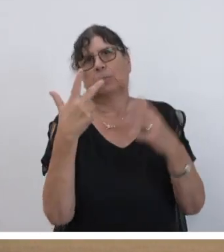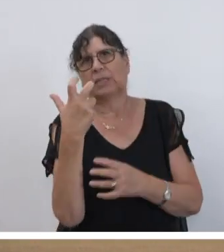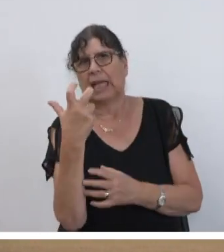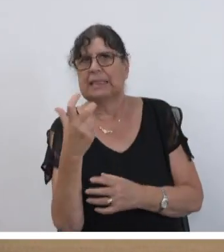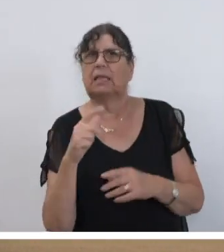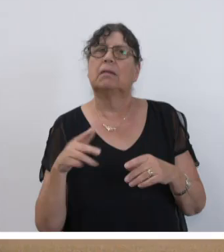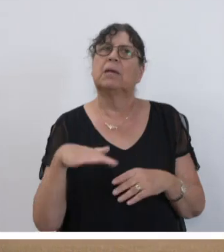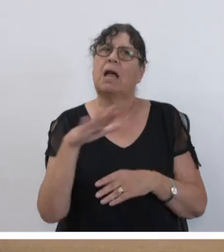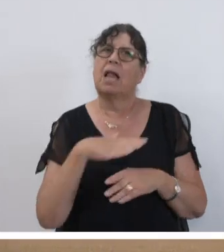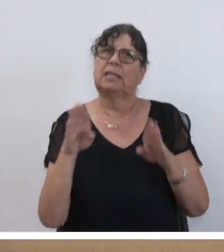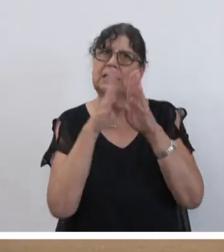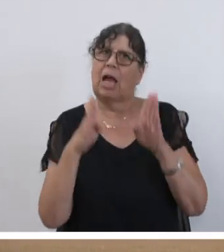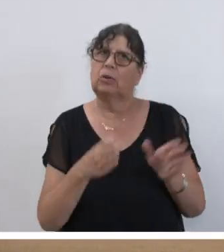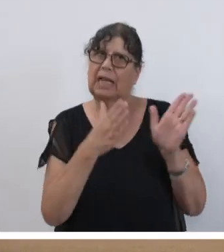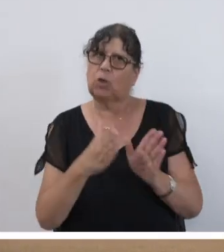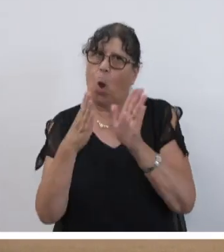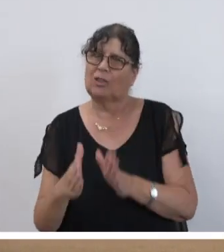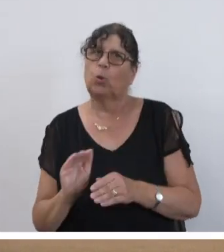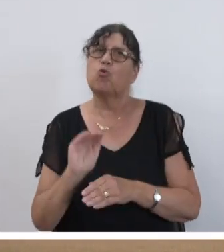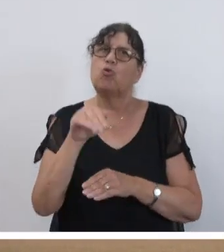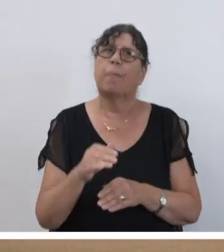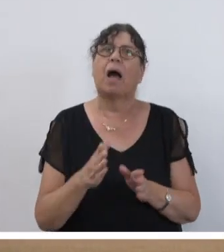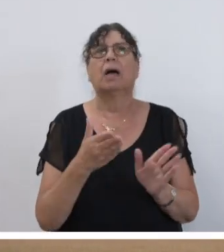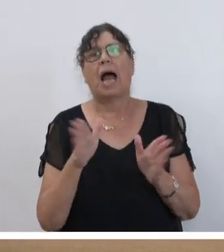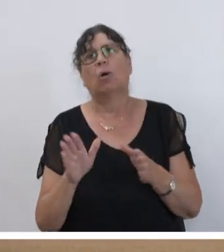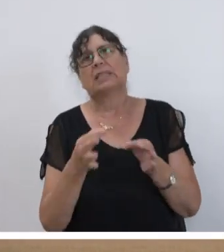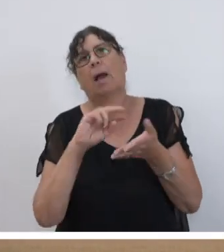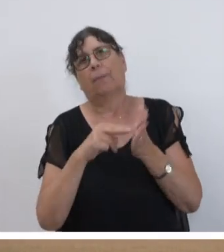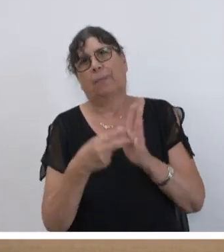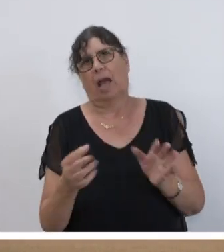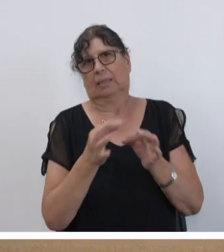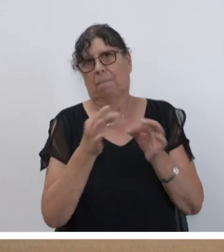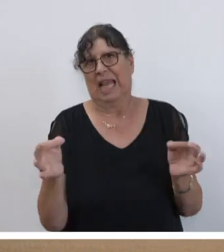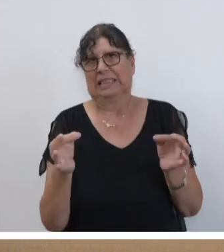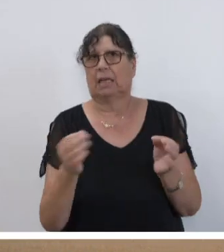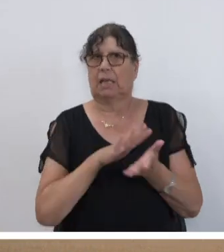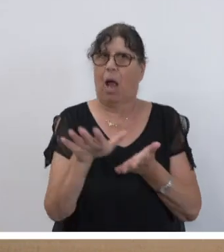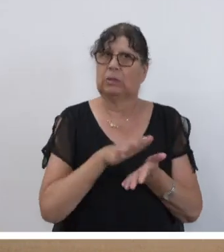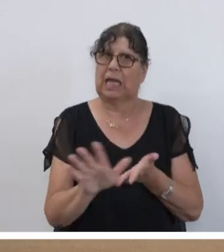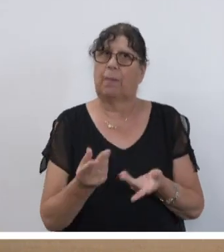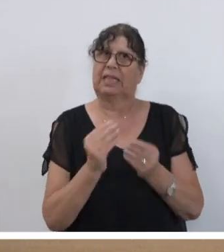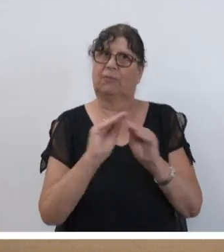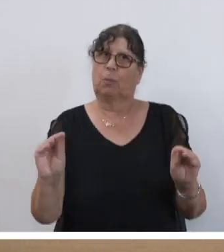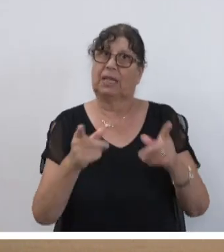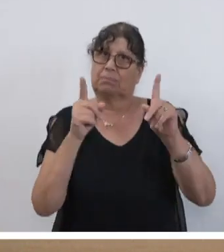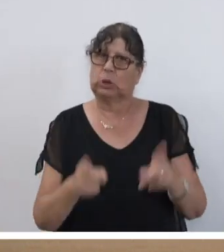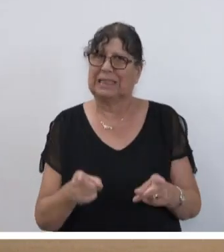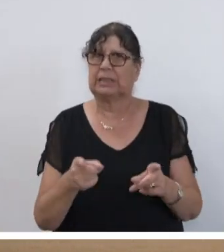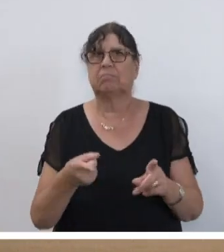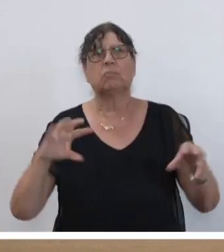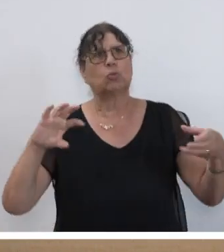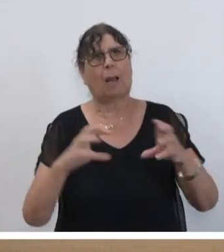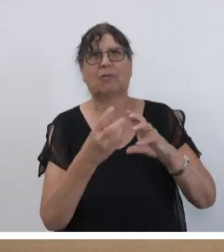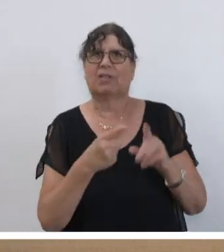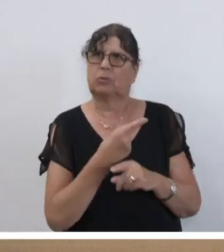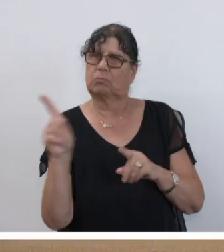Landeshaushaltsordnung von den über- und außerplanmäßigen Haushaltsausgaben zu unterrichtet ist, habe ich die Zusammenstellung den Mitgliedern